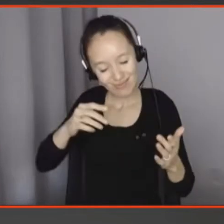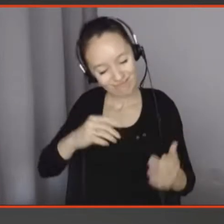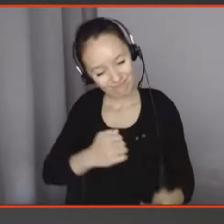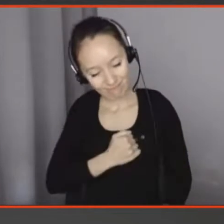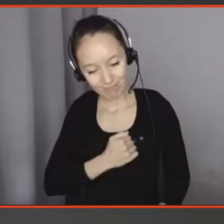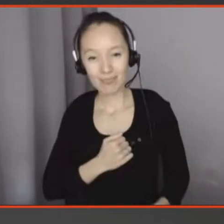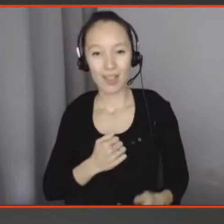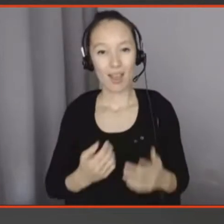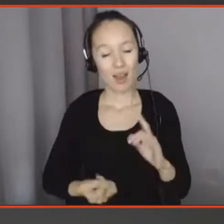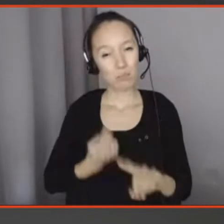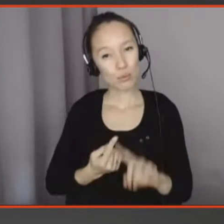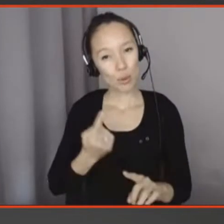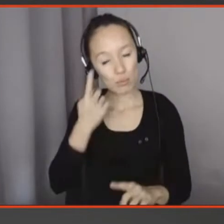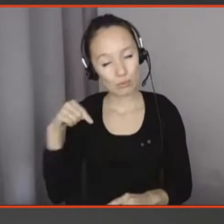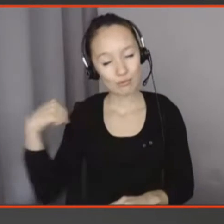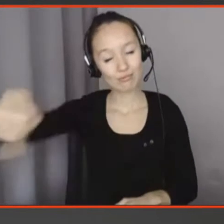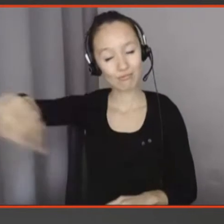des utilisateurs ?